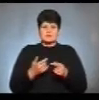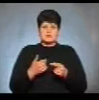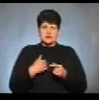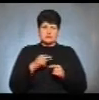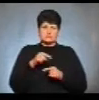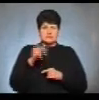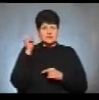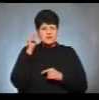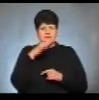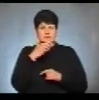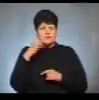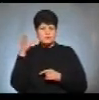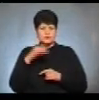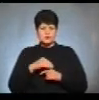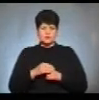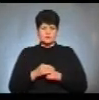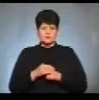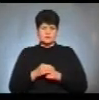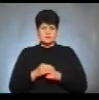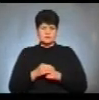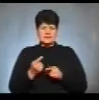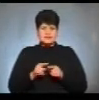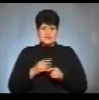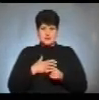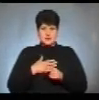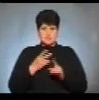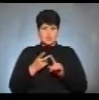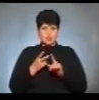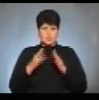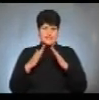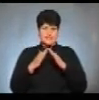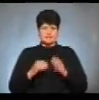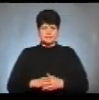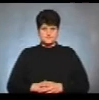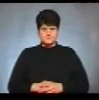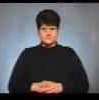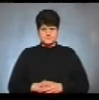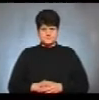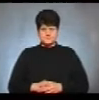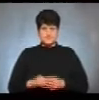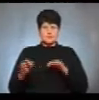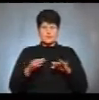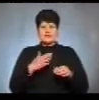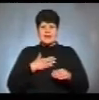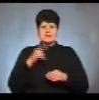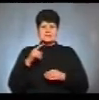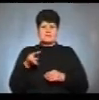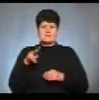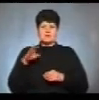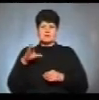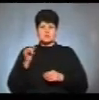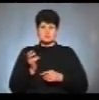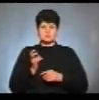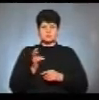навчаюся багато всього. Це для мене другий дім. До акції «Я з пласту» долучився